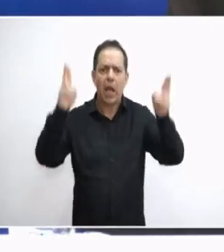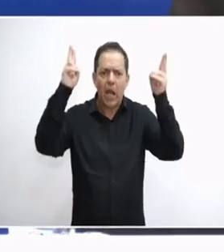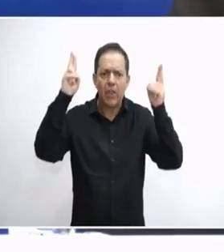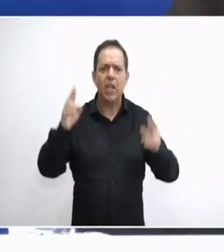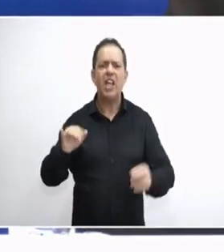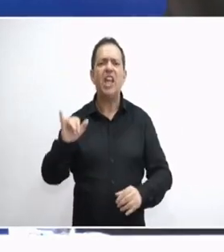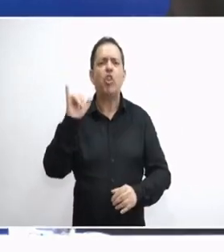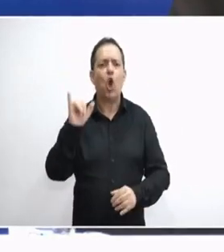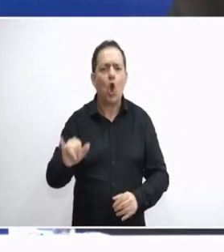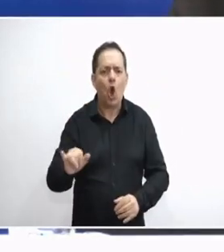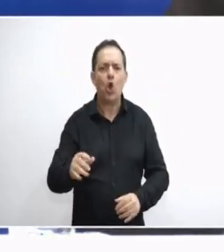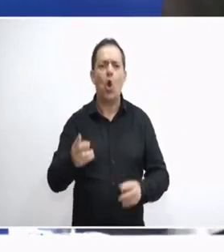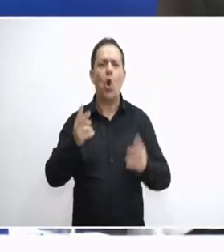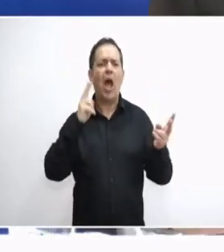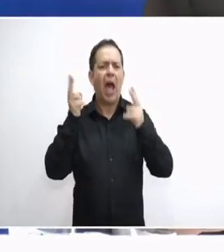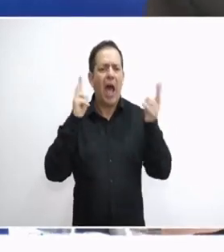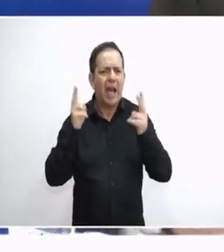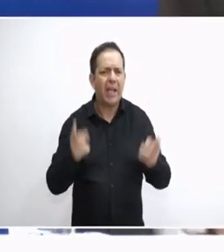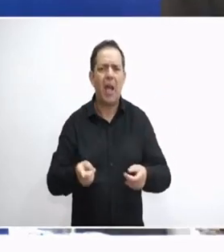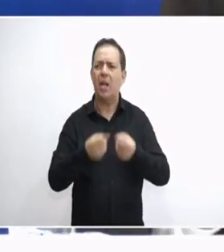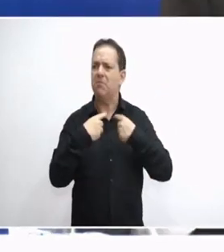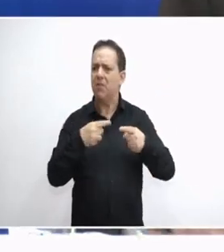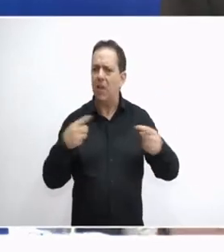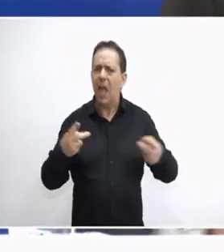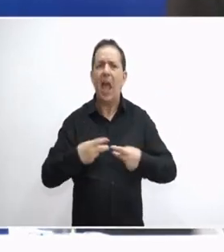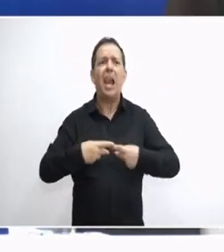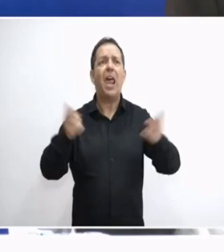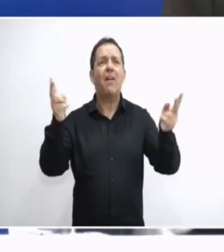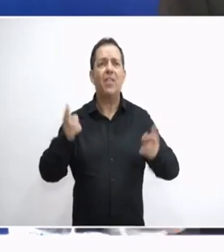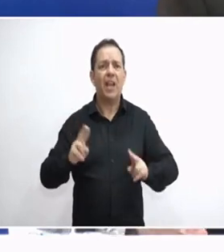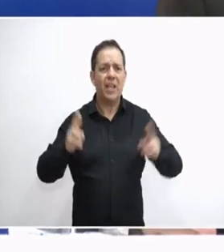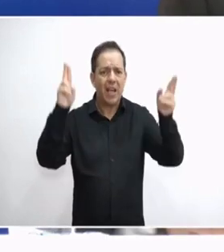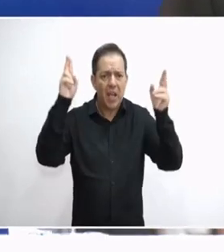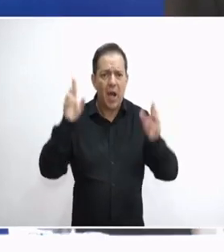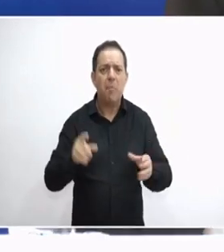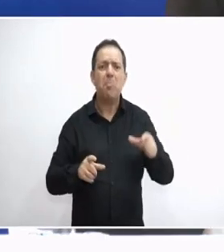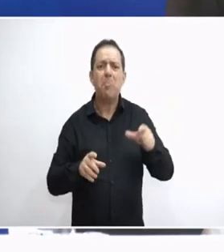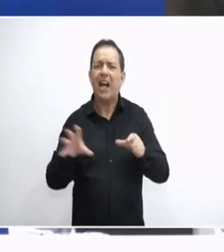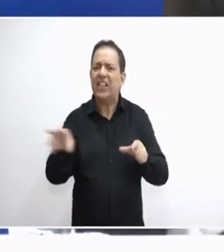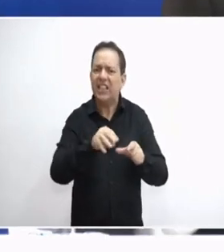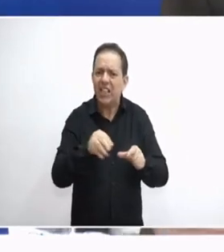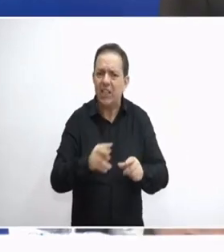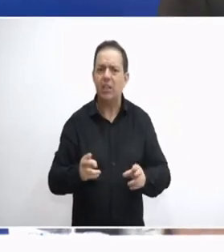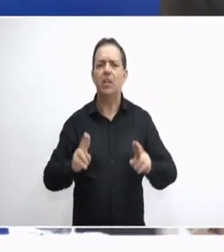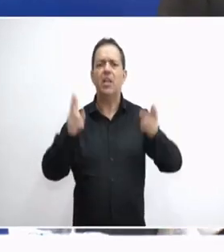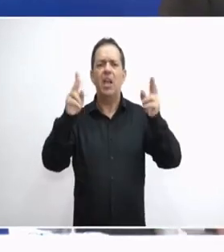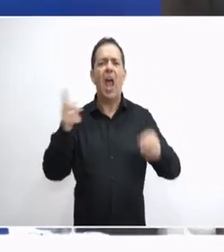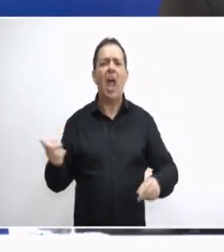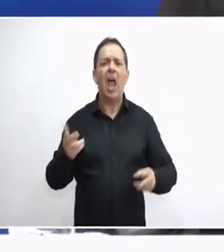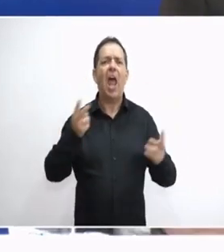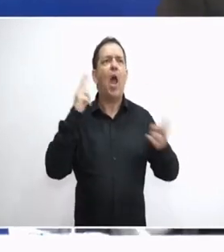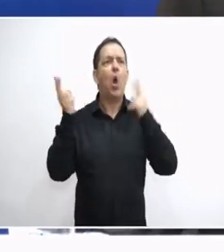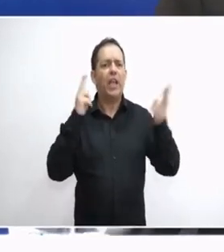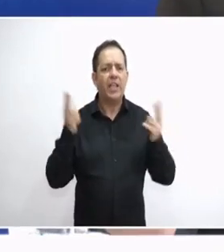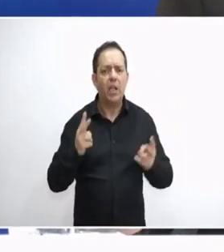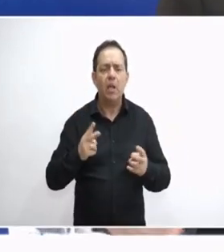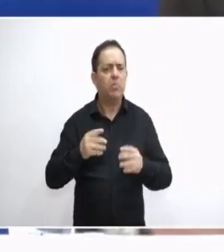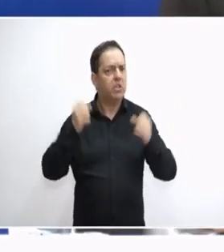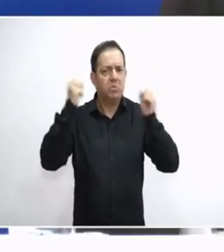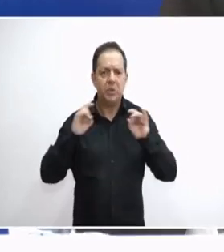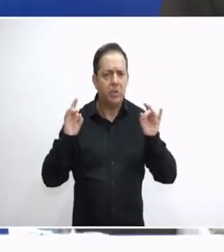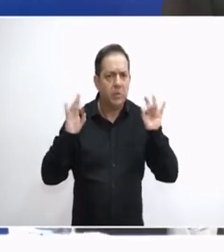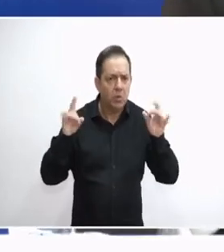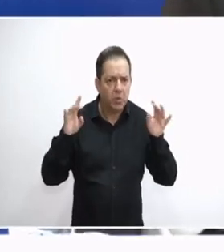υδρογόνο, σε άλλα αέρια. Μιλάμε για ελεύθερη ενέργεια, τη μαγνητική ενέργεια, ενέργεια ιονική, ελεύθερη αυλαβή για τον